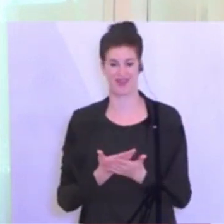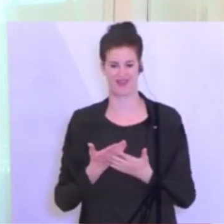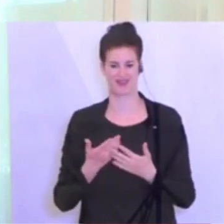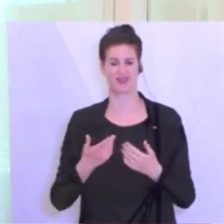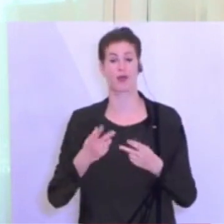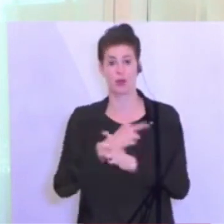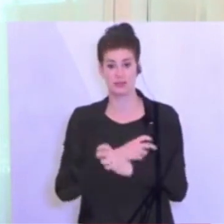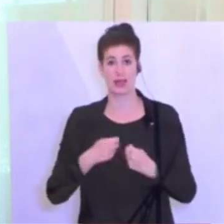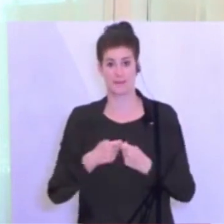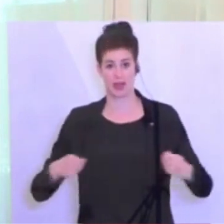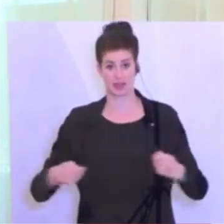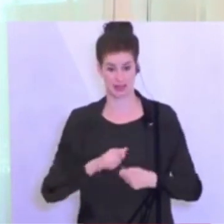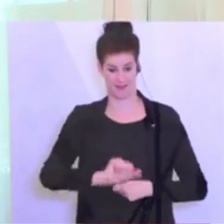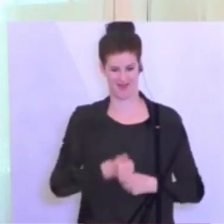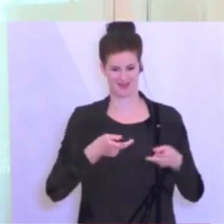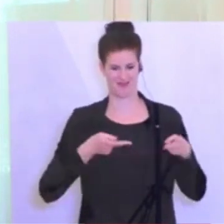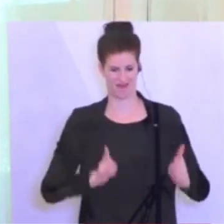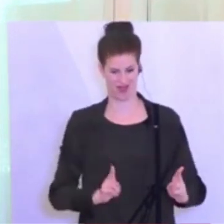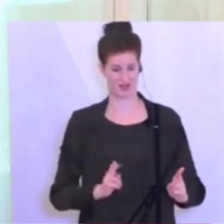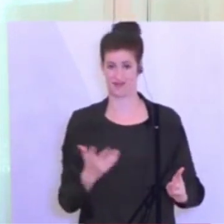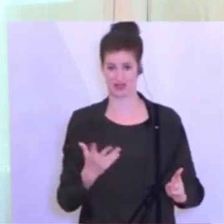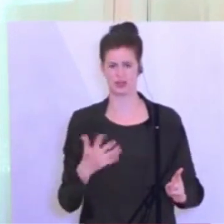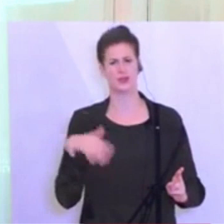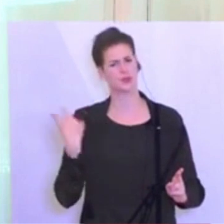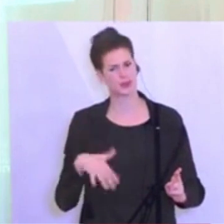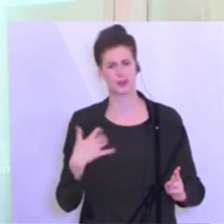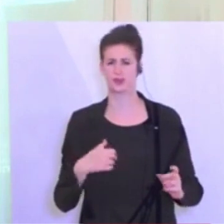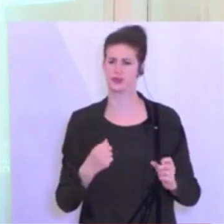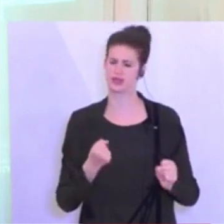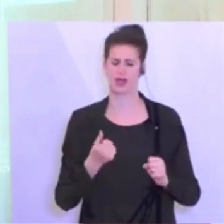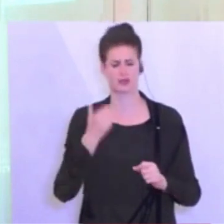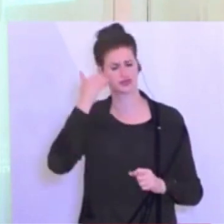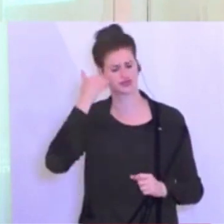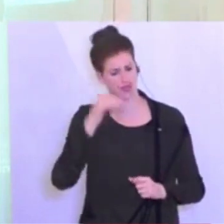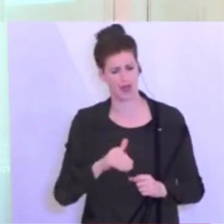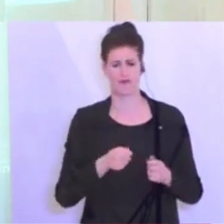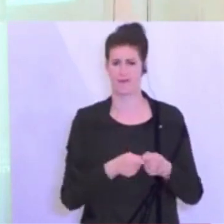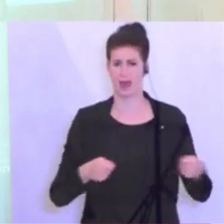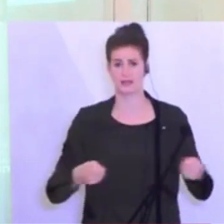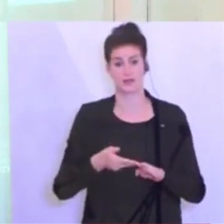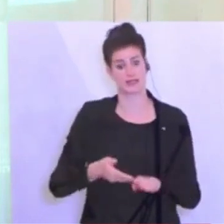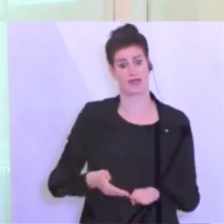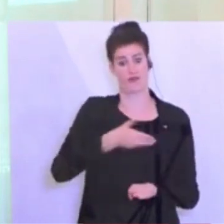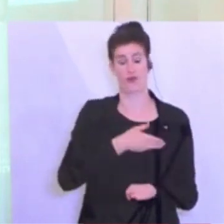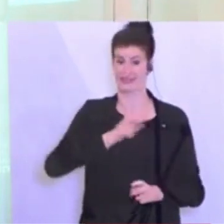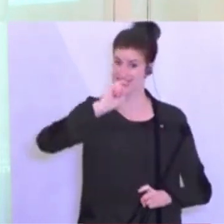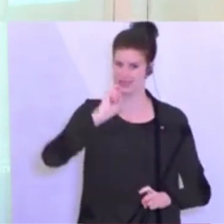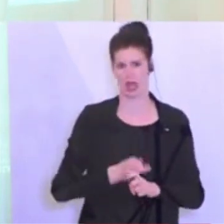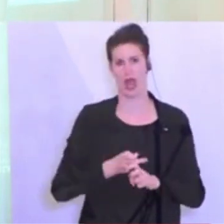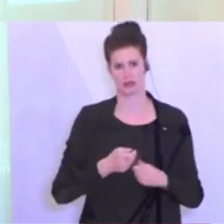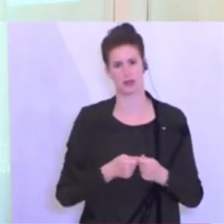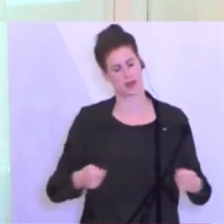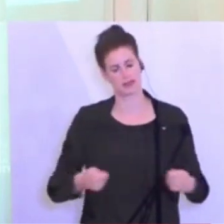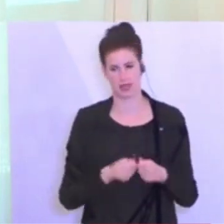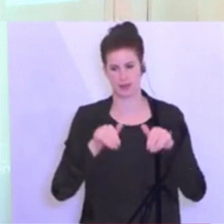sich erinnern können, Mitte März sehr gravierende Maßnahmen zu setzen, sehr frühzeitig, sehr harte Maßnahmen, muss man sagen,